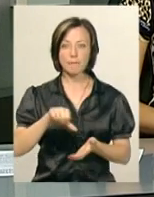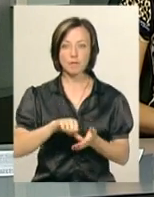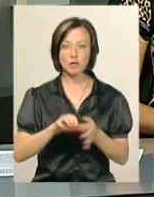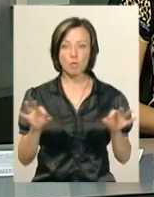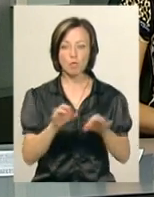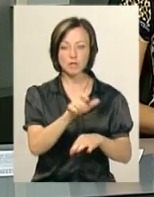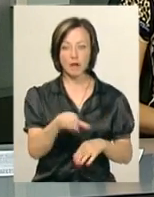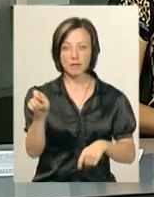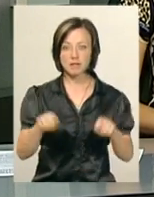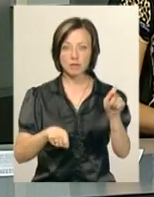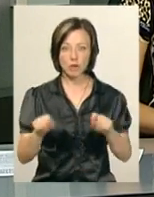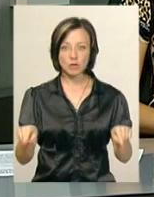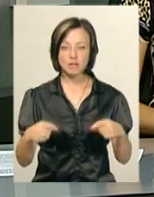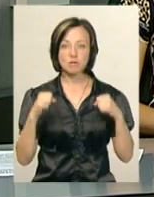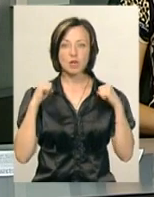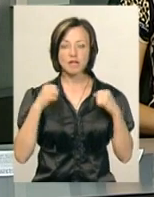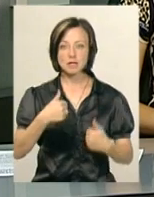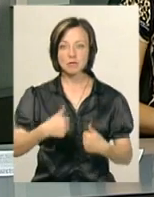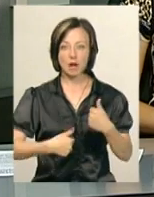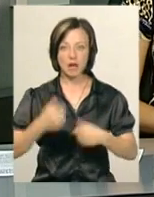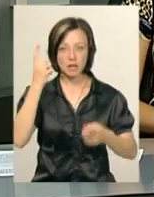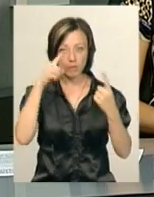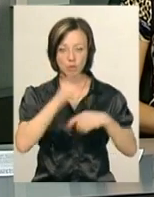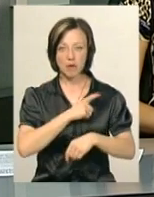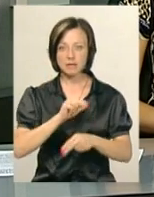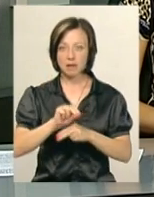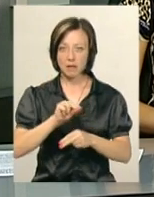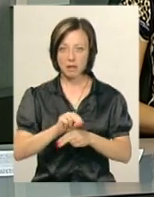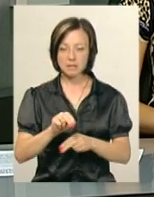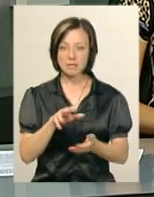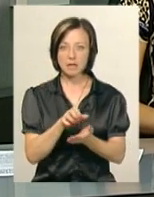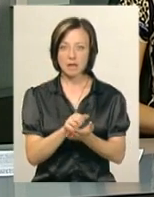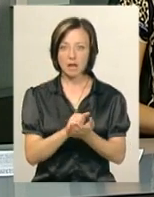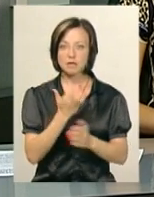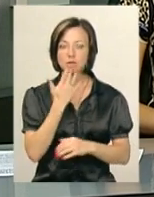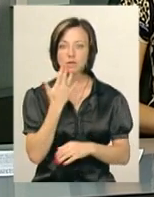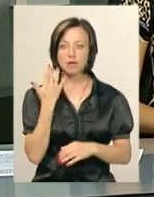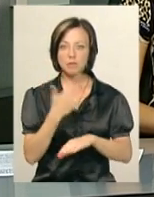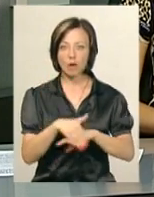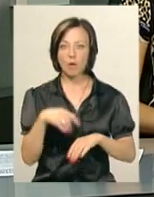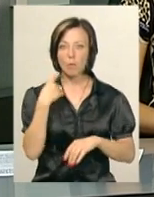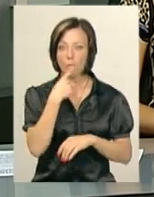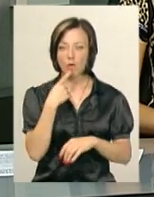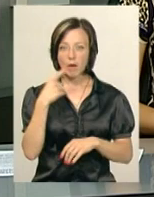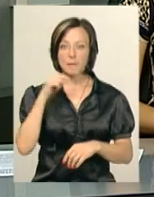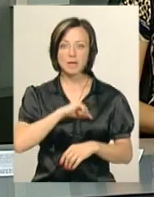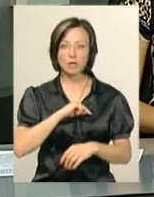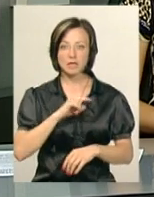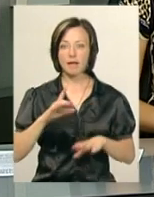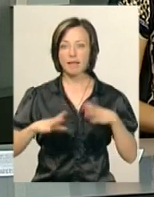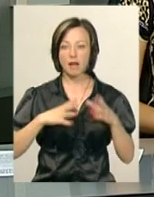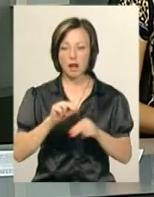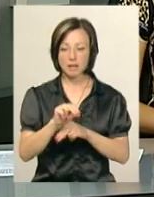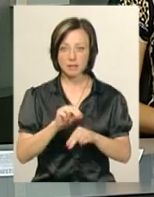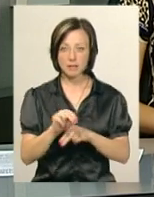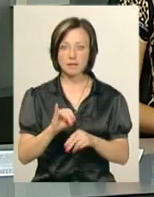музикантів, на фестивалі організують спортивні змагання, творчі майстер-класи, заняття з іноземних мов, психологічні тренінги, стендап-шоу.